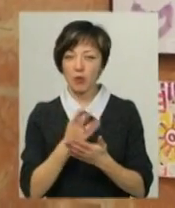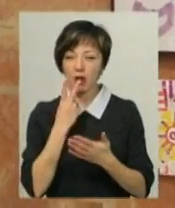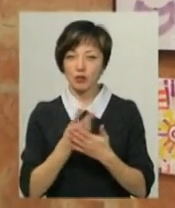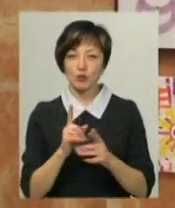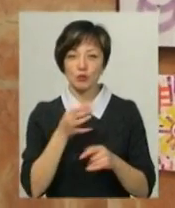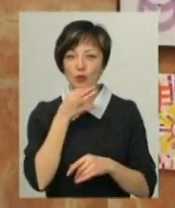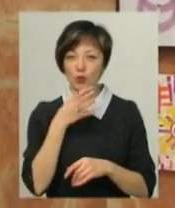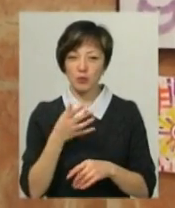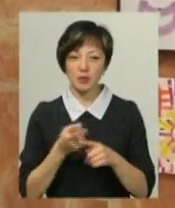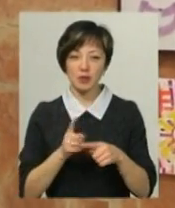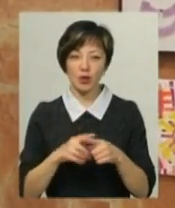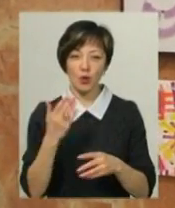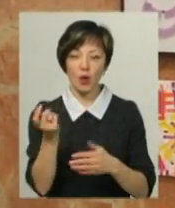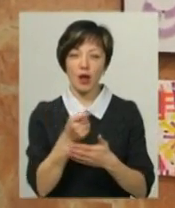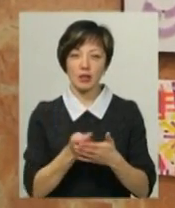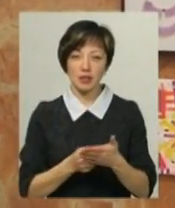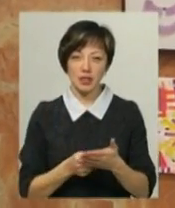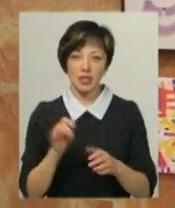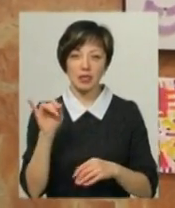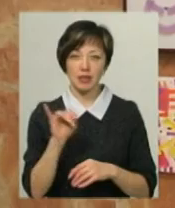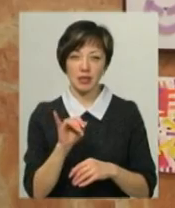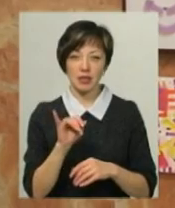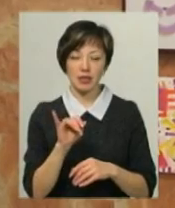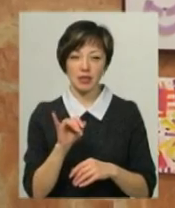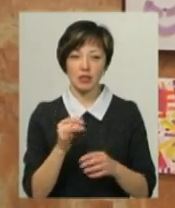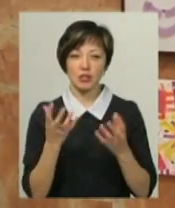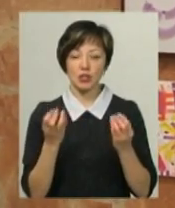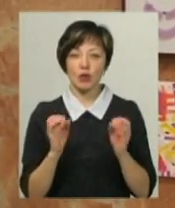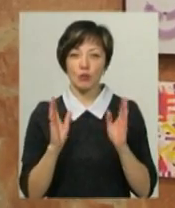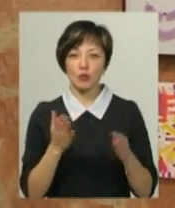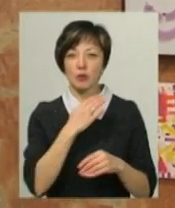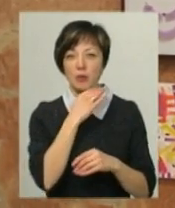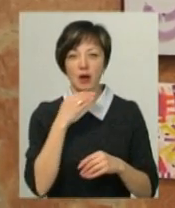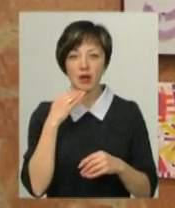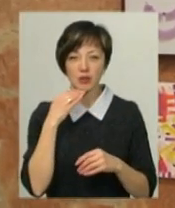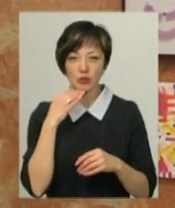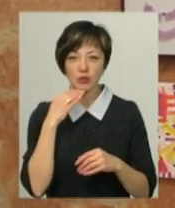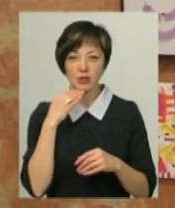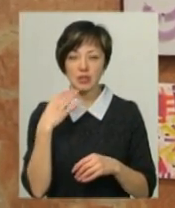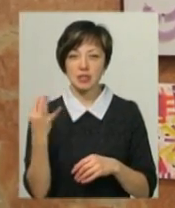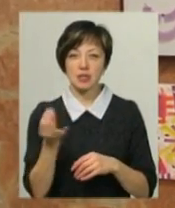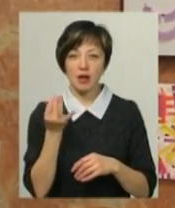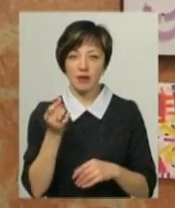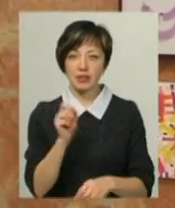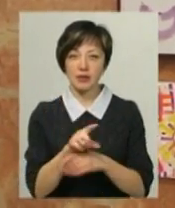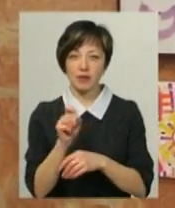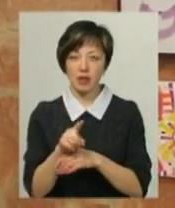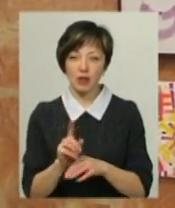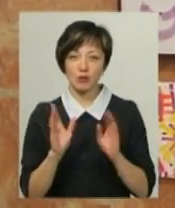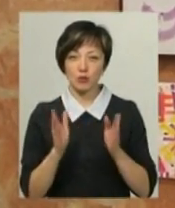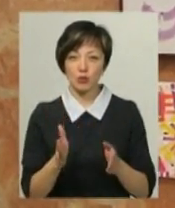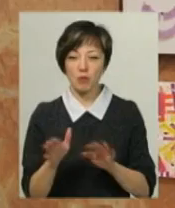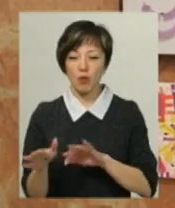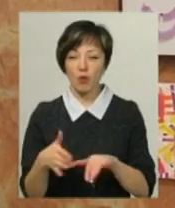дуже сподобалася одна із його картин, що буде дуже багато, напевно, буде дуже багато цікавих завдань. І ми будемо